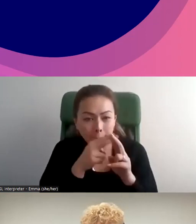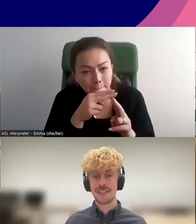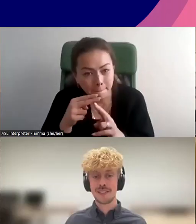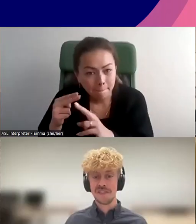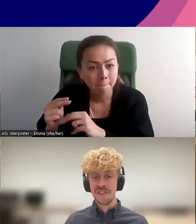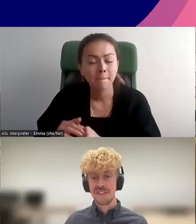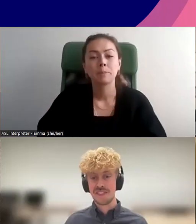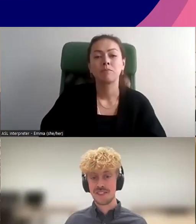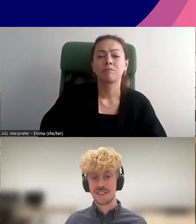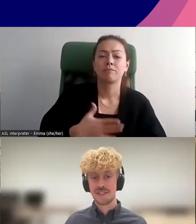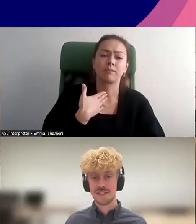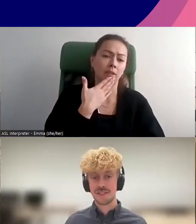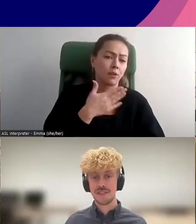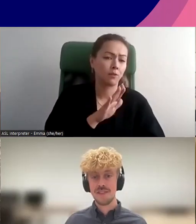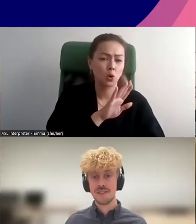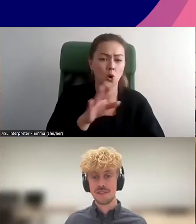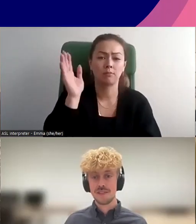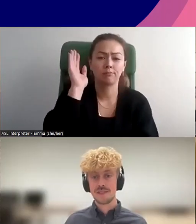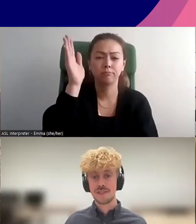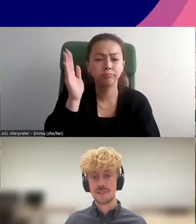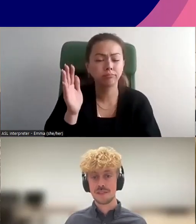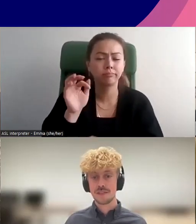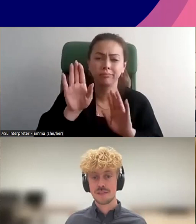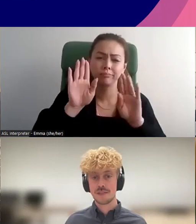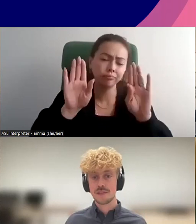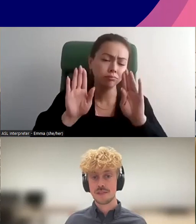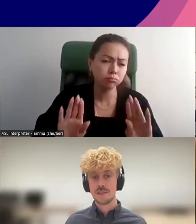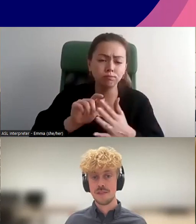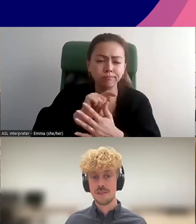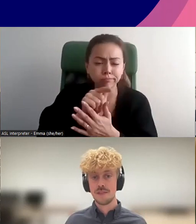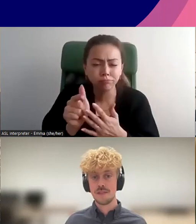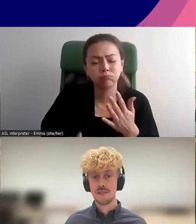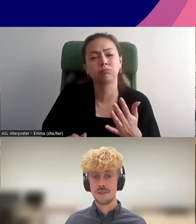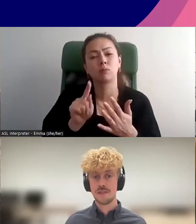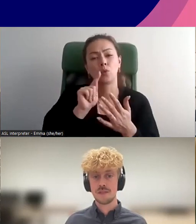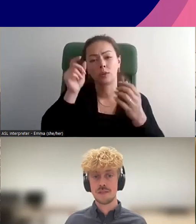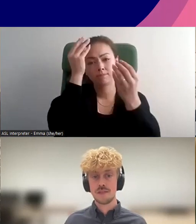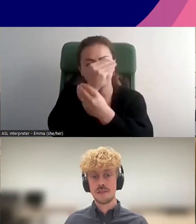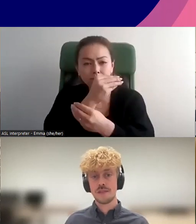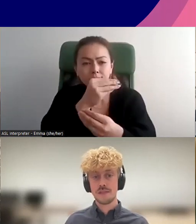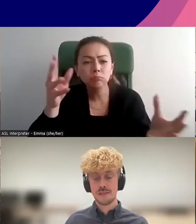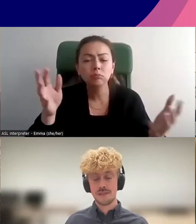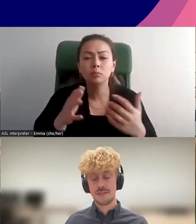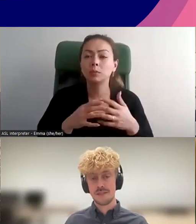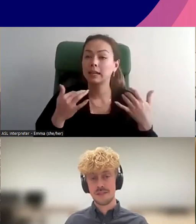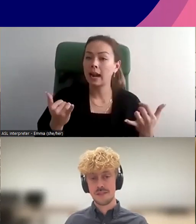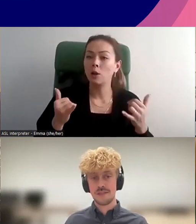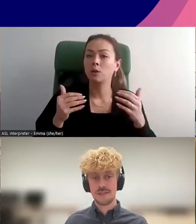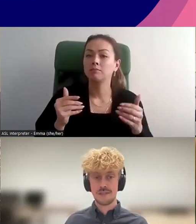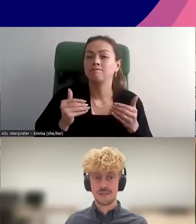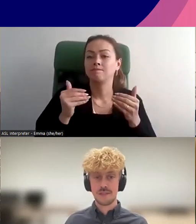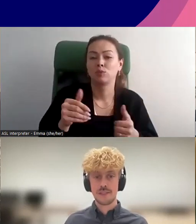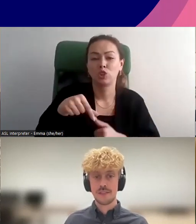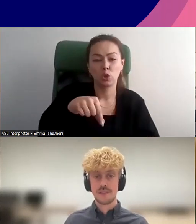Bon, alors, merci pour cette présentation très intéressante, très informative. Nous allons maintenant